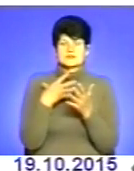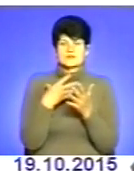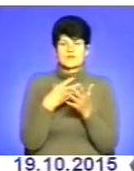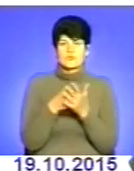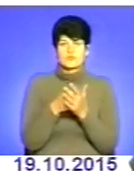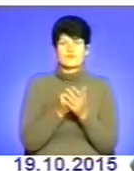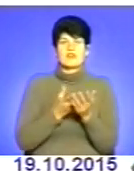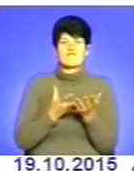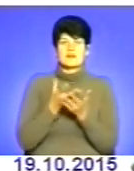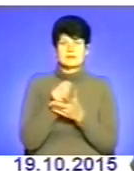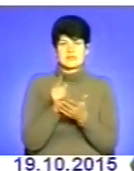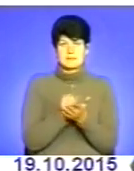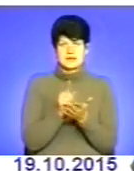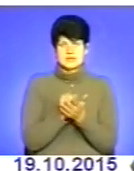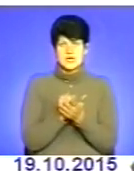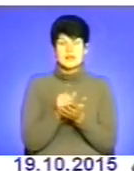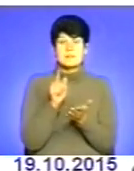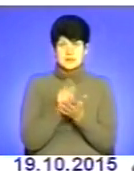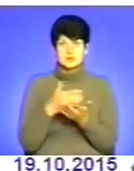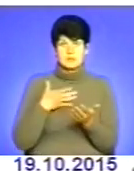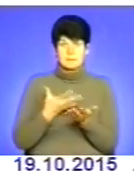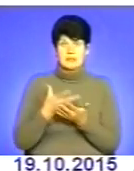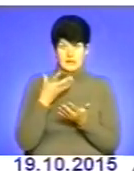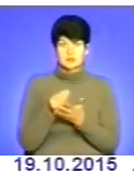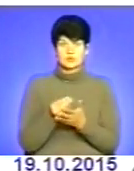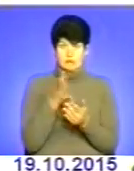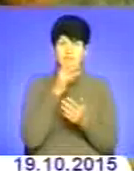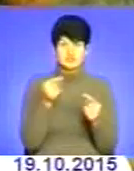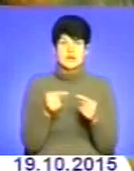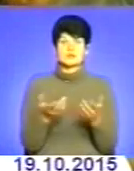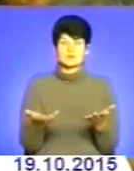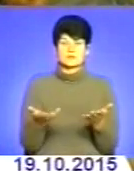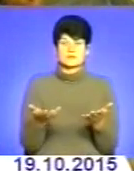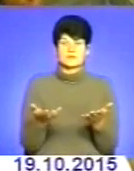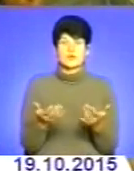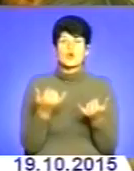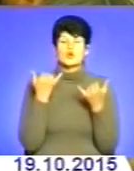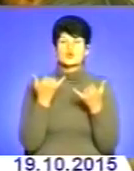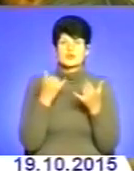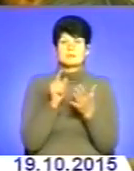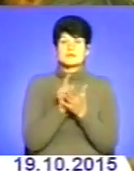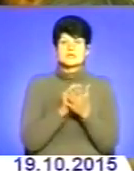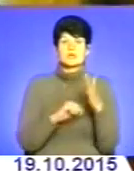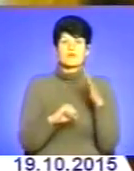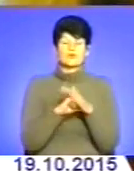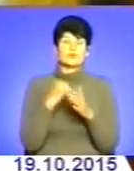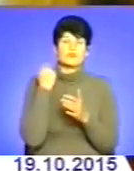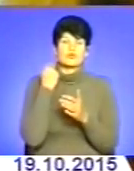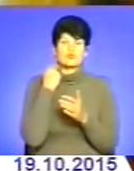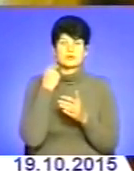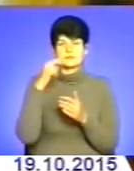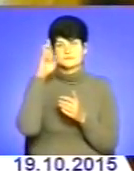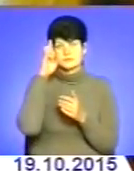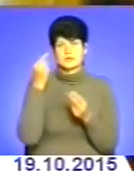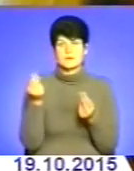фонду для виплати пенсій Але пенсію ми платимо, правда? І вчасно? Сьогодні пенсійний фонд боргує казначейському 55